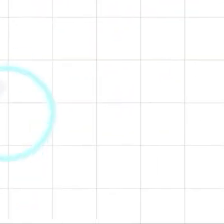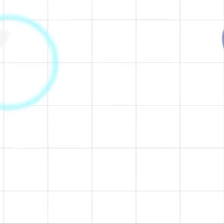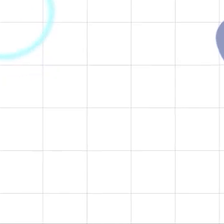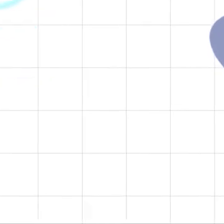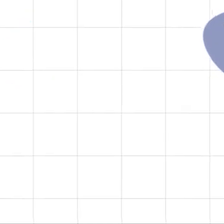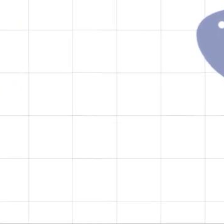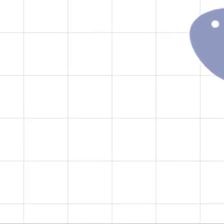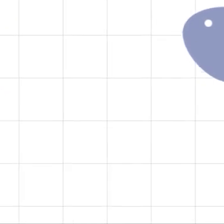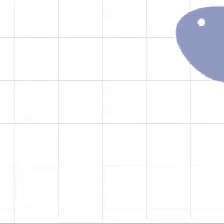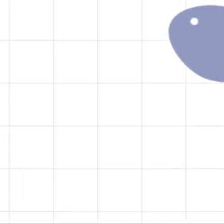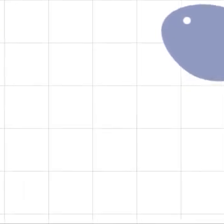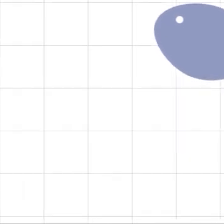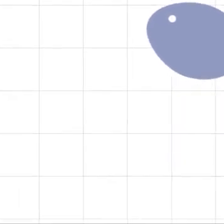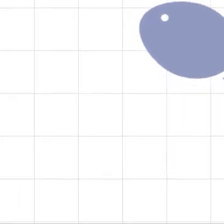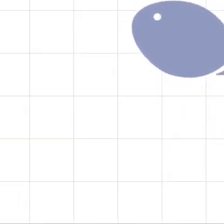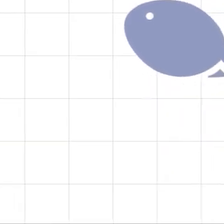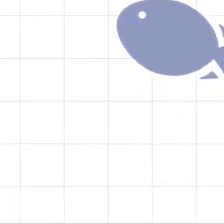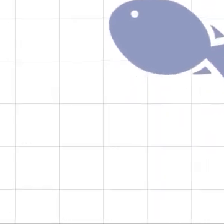МУЗЫКАЛЬНАЯ